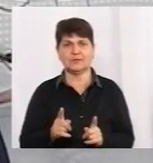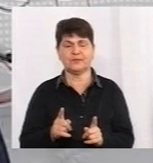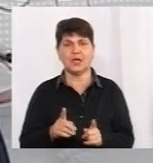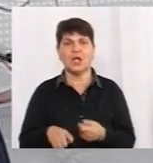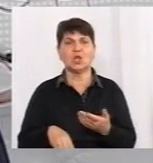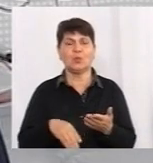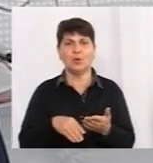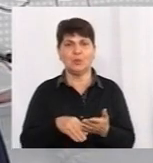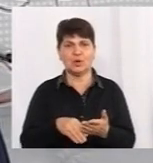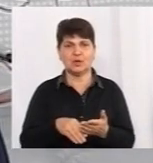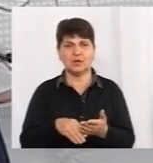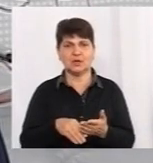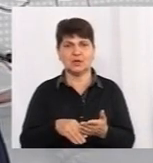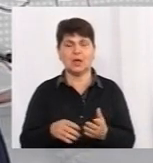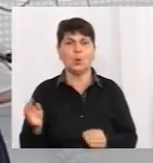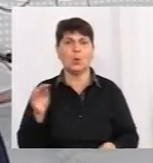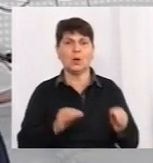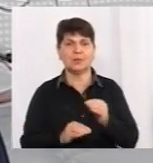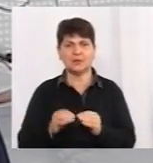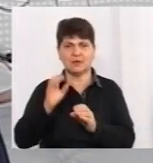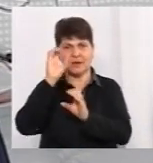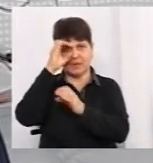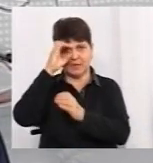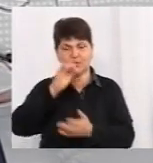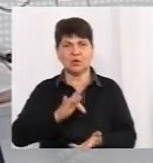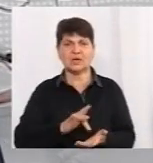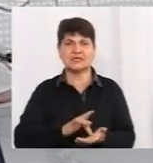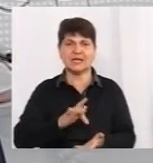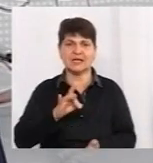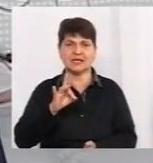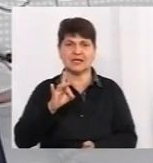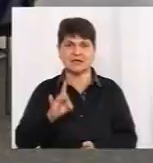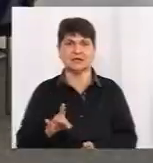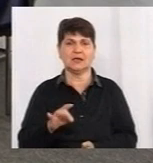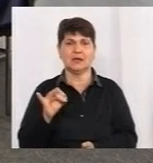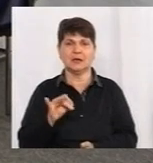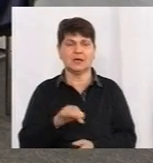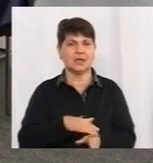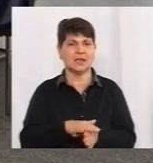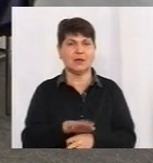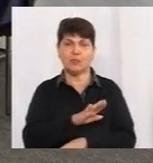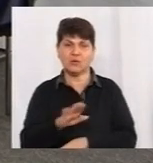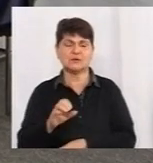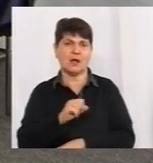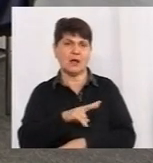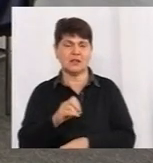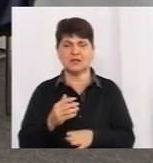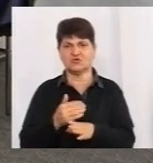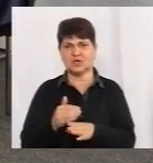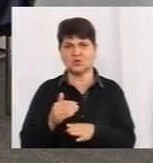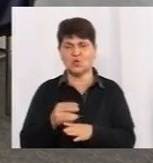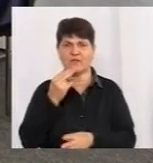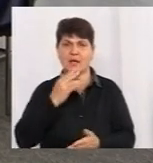допомогли укомплектувати і лабораторний центр, і не повністю, але все-таки частково